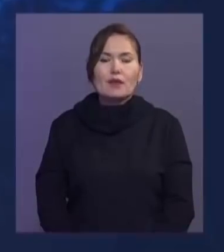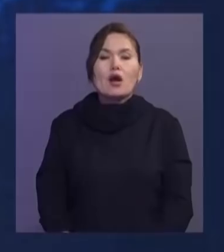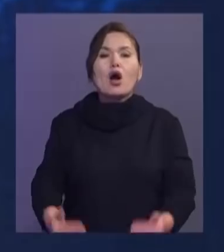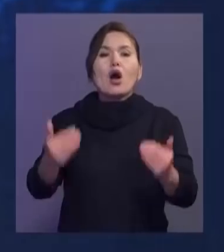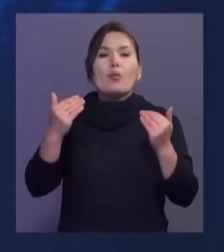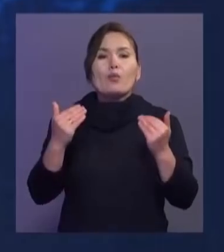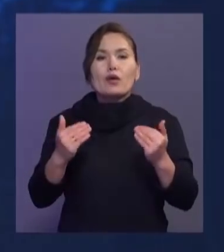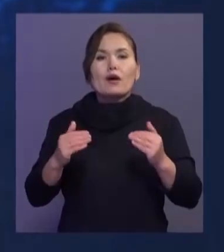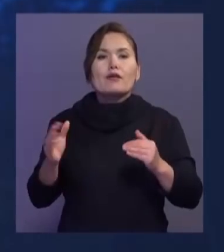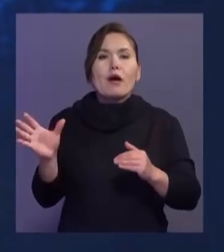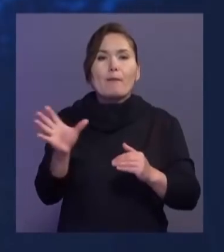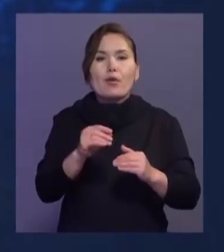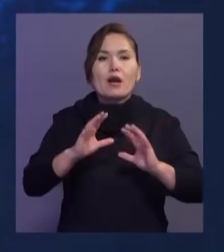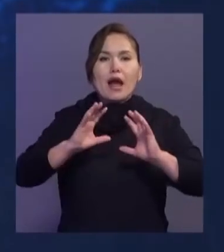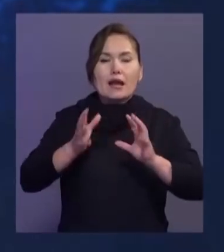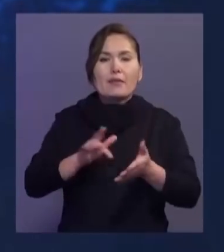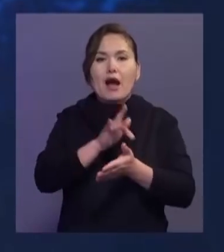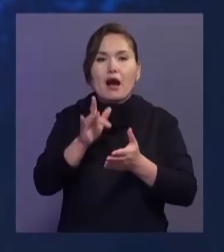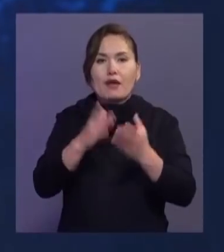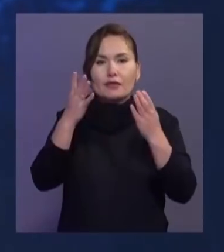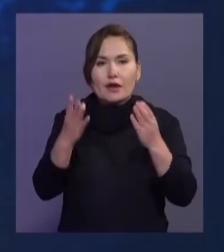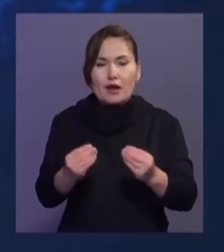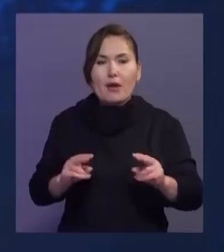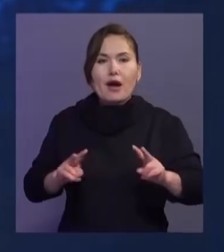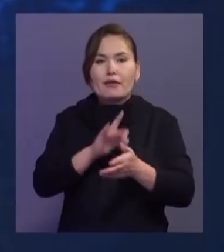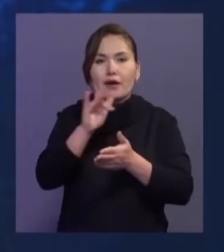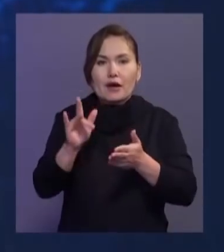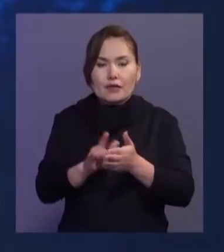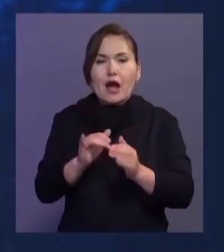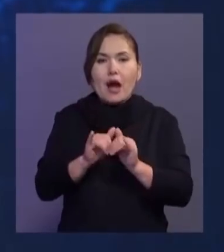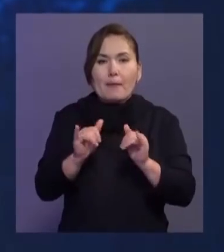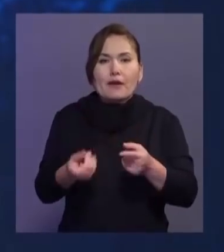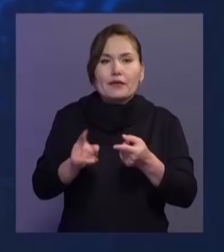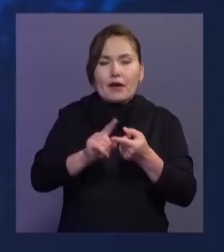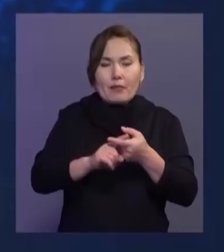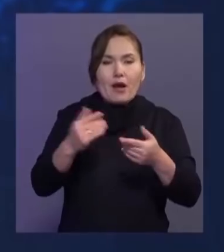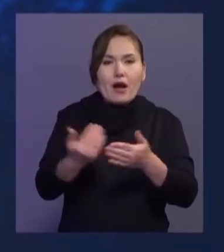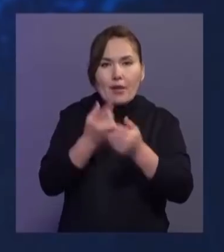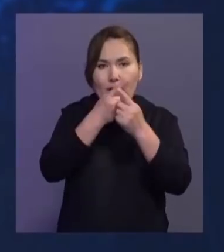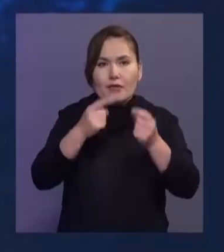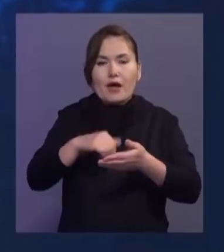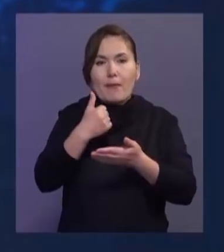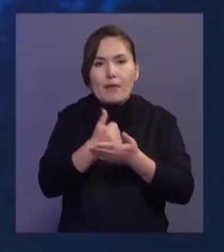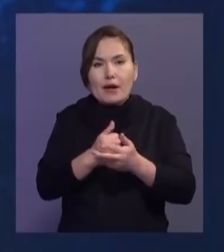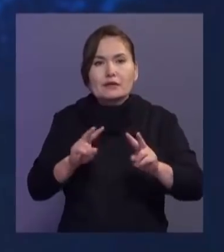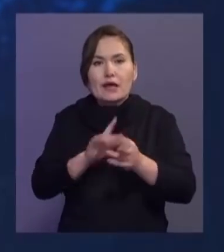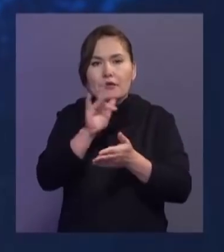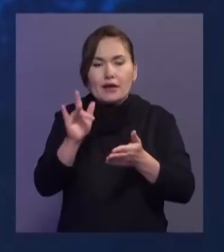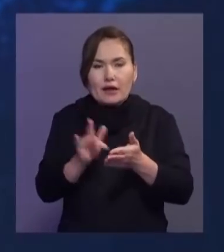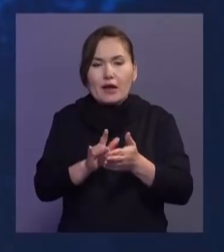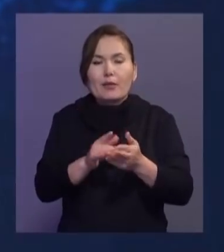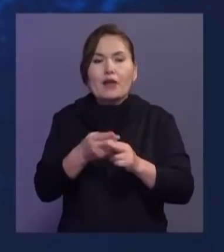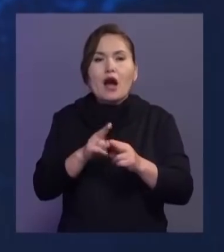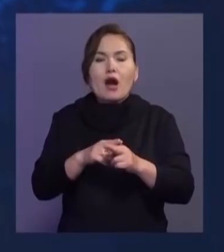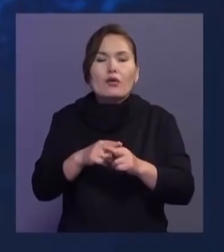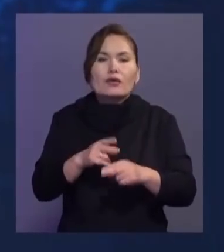Бүгін бүкіл әлемдік қалылар күні. Осыған ұра елістанасы Нұрсултанының дамуынаға түсті бірі рақ бар. Баш жақар түрғындарының жүріп түру ыңғайлы